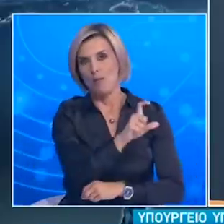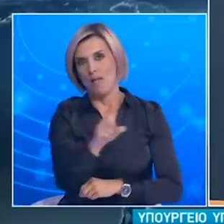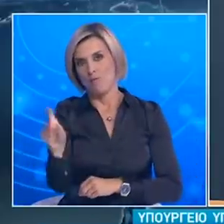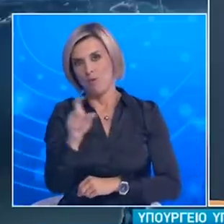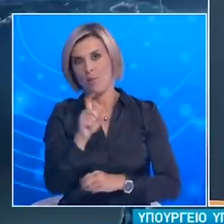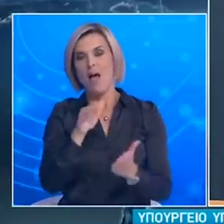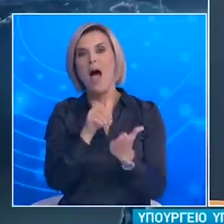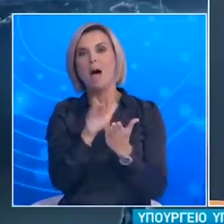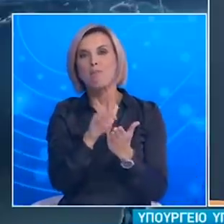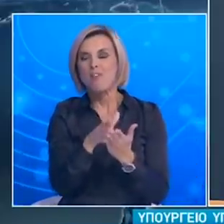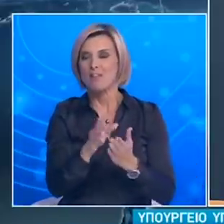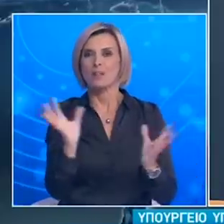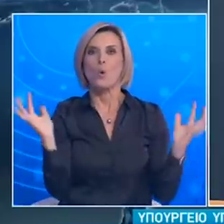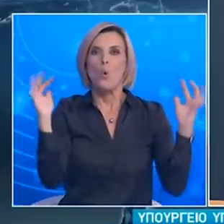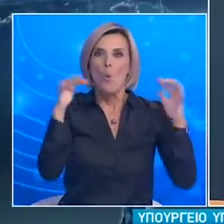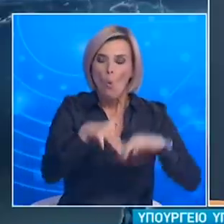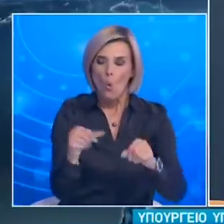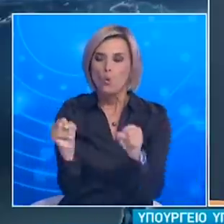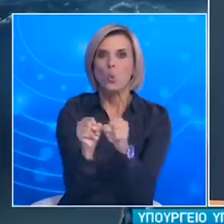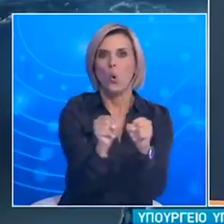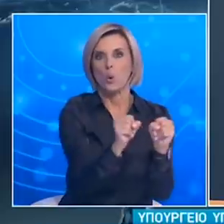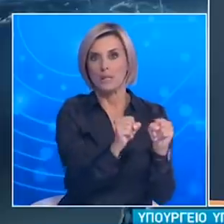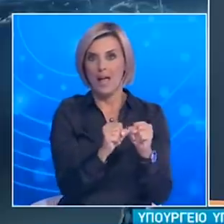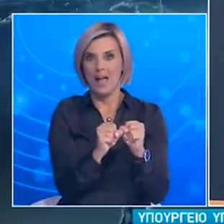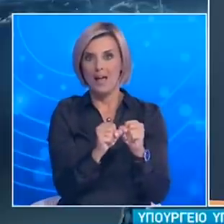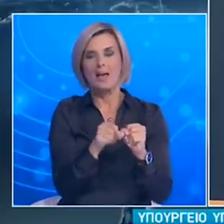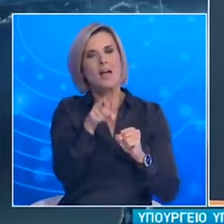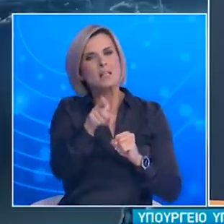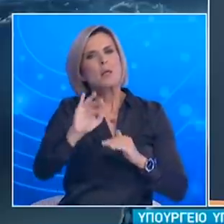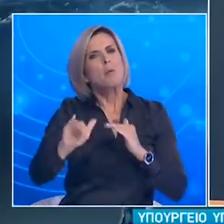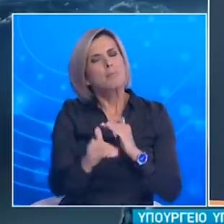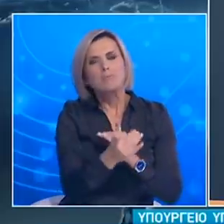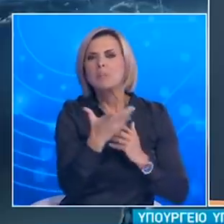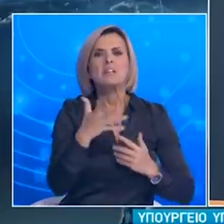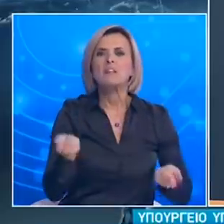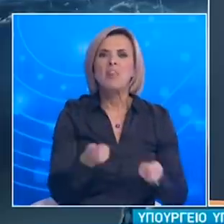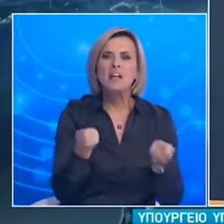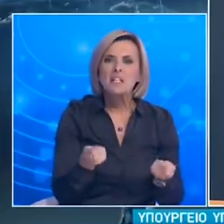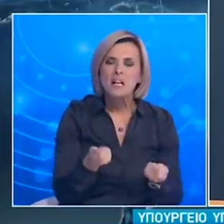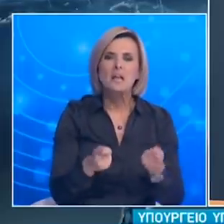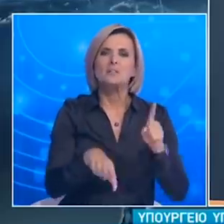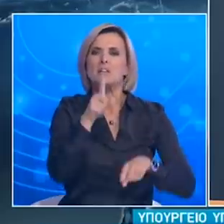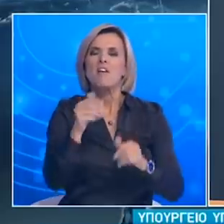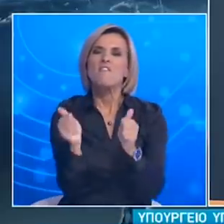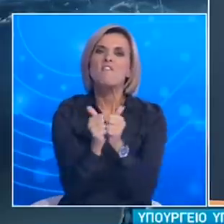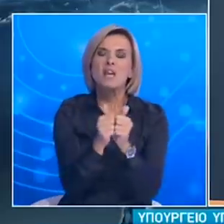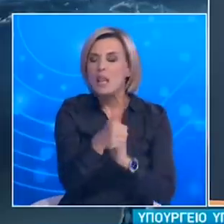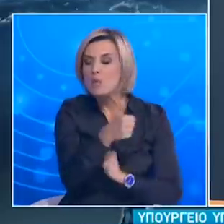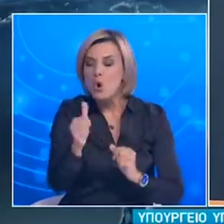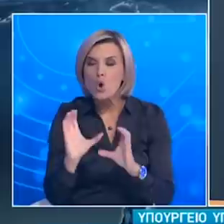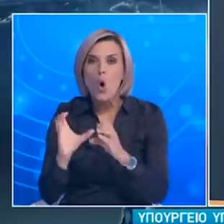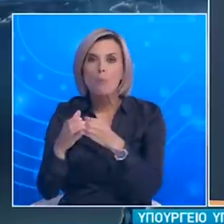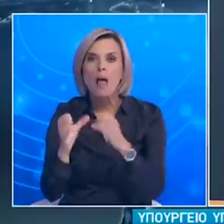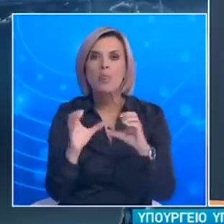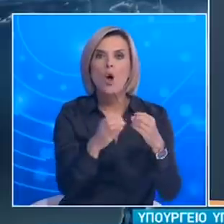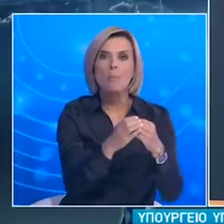να αποφύγουν μέρη με συγχροτισμό. Ας προσπαθήσουν τον επόμενο καιρό να περνάνε το χρόνο τους με ένα μικρό αριθμό κοντινών φύλων να δημιουργήσουν αυτό